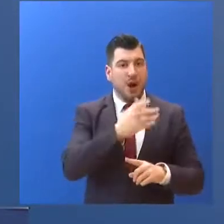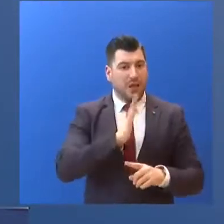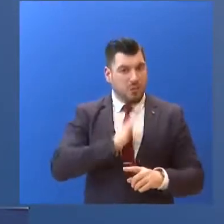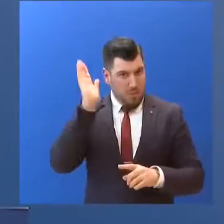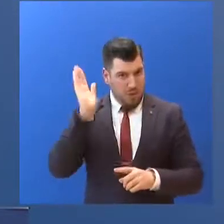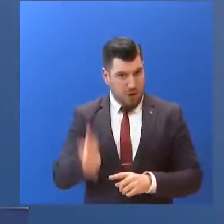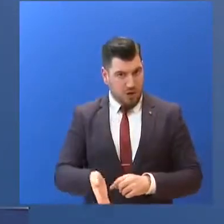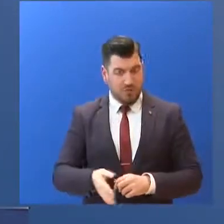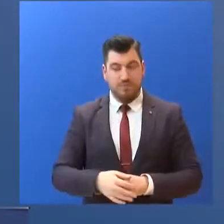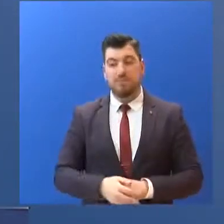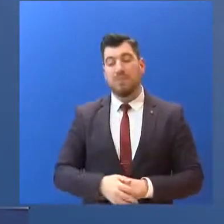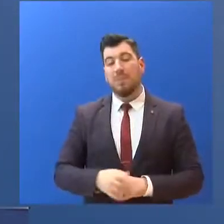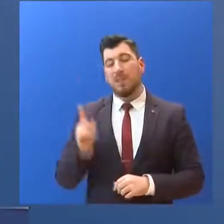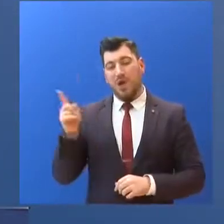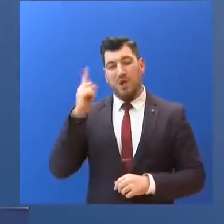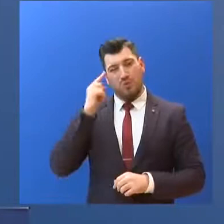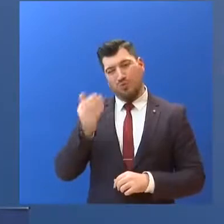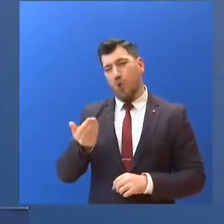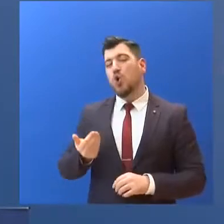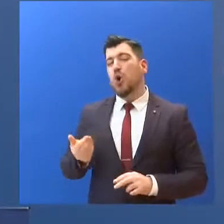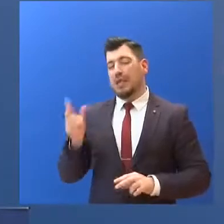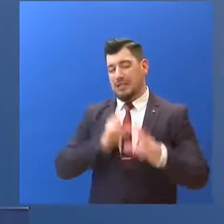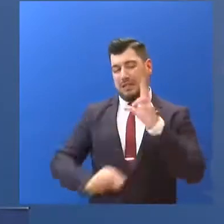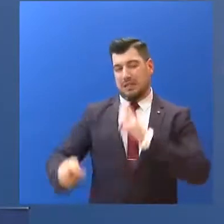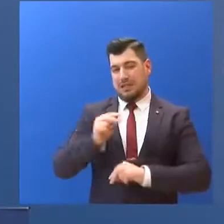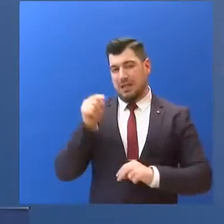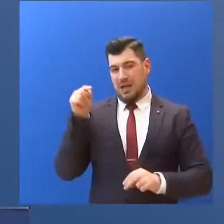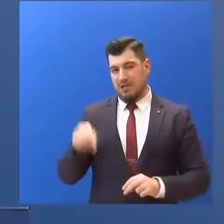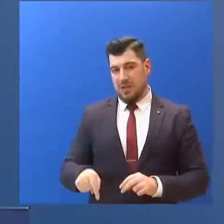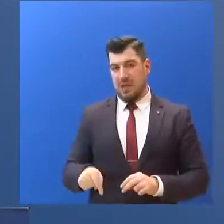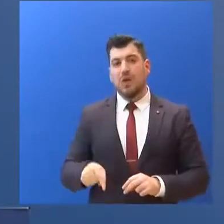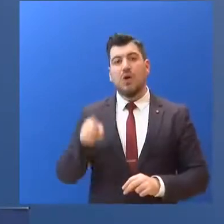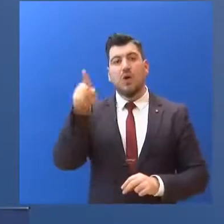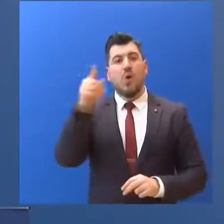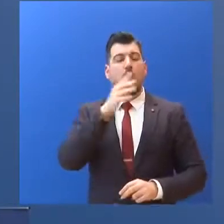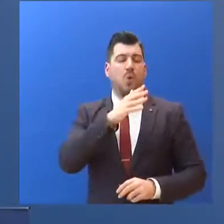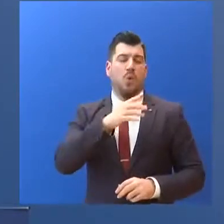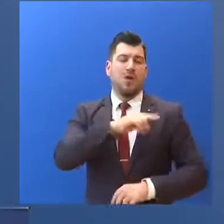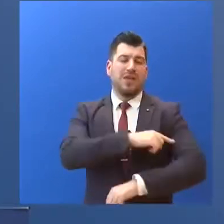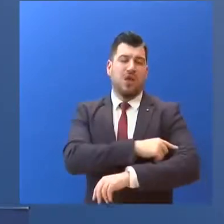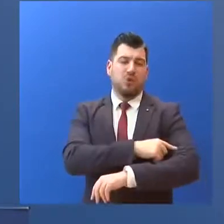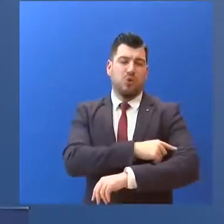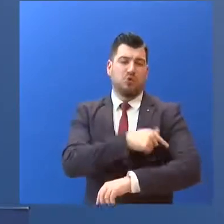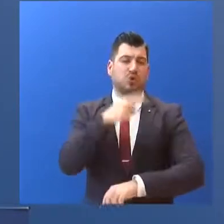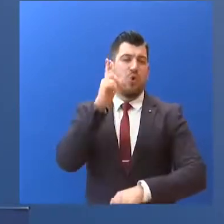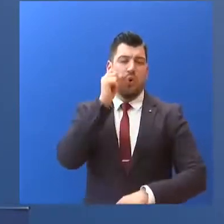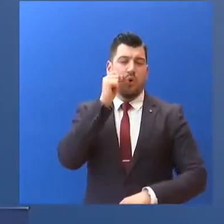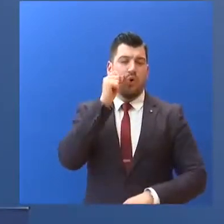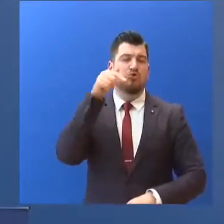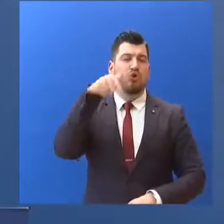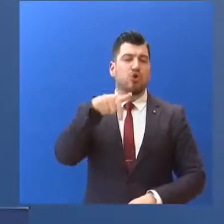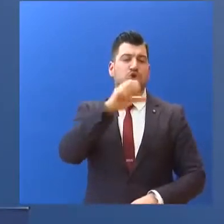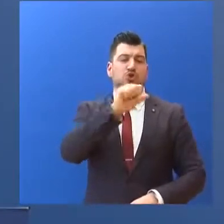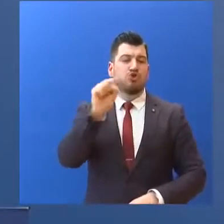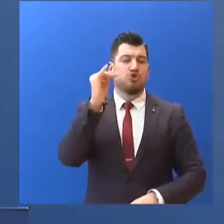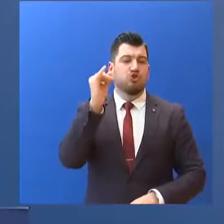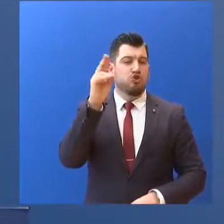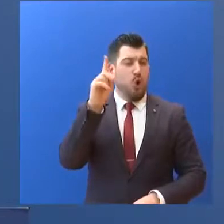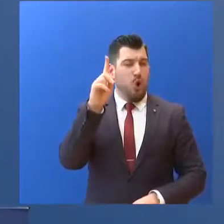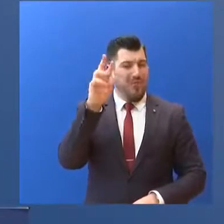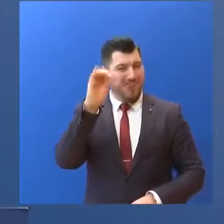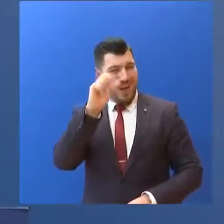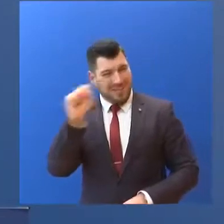Νομίζουμε ότι είναι πρώη με αυτή τη συζήτηση. Κάθε απόγευμα ο ειδικός επικεφαλής... των επιστημόνων του Υπουργείου Υγείας... ο κύριος Σωτήρης της Σιόδρας απαντά